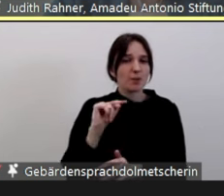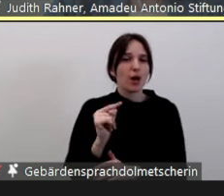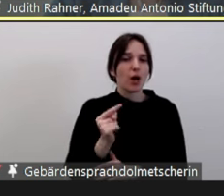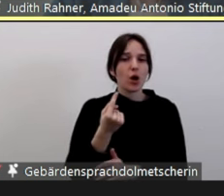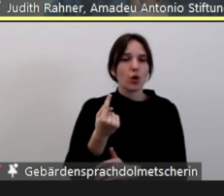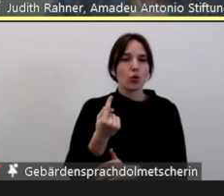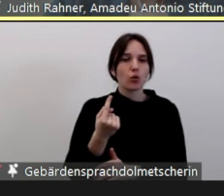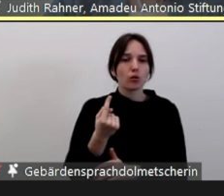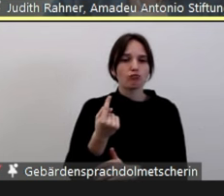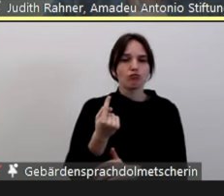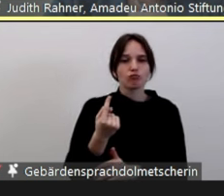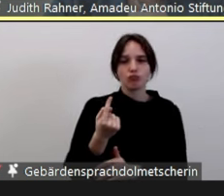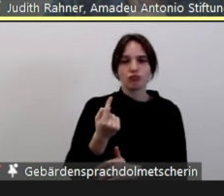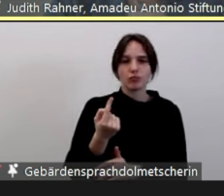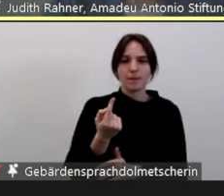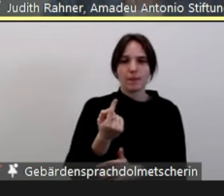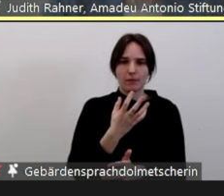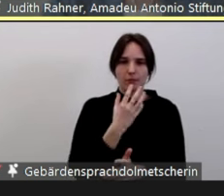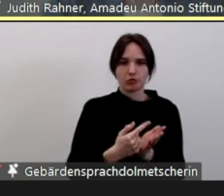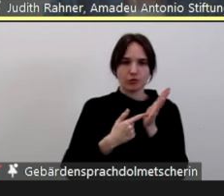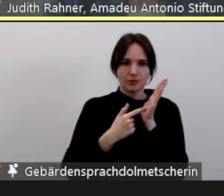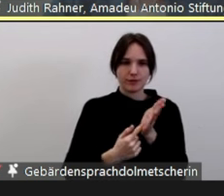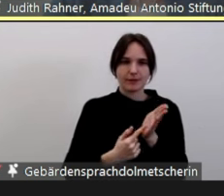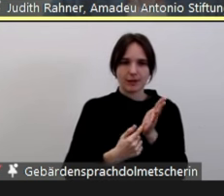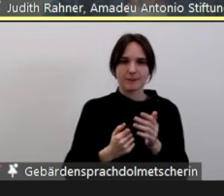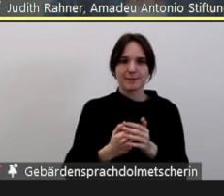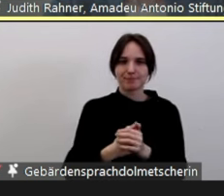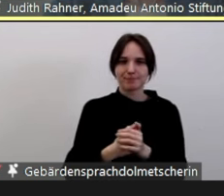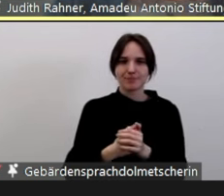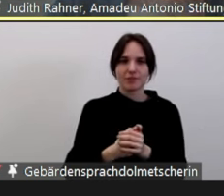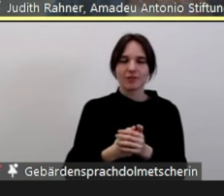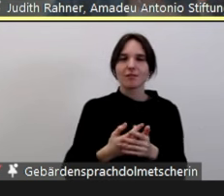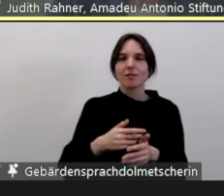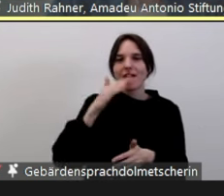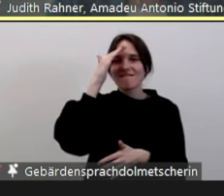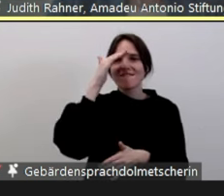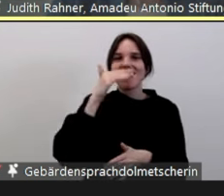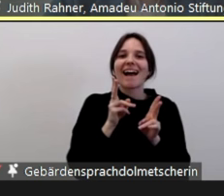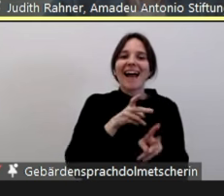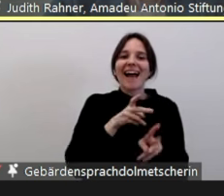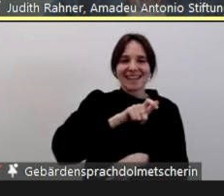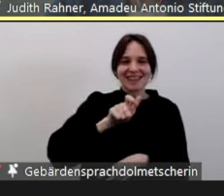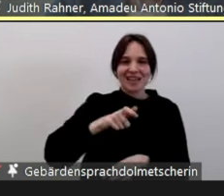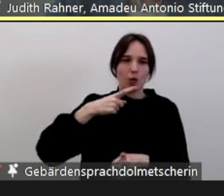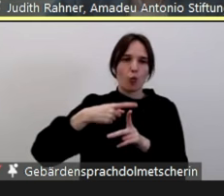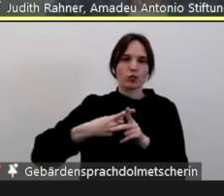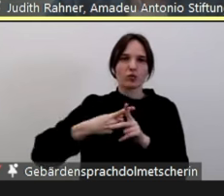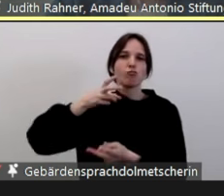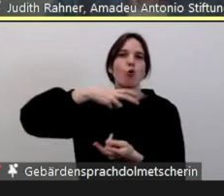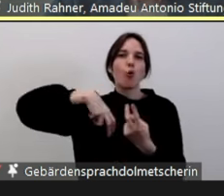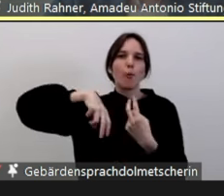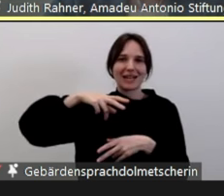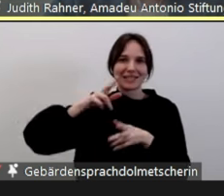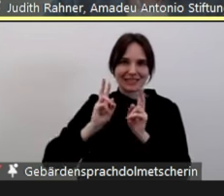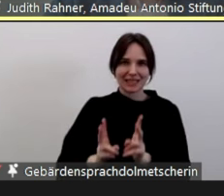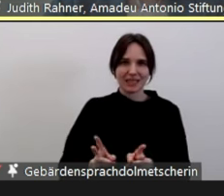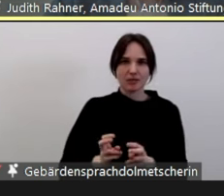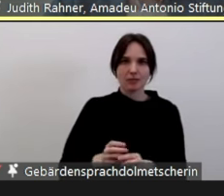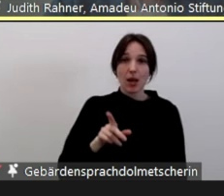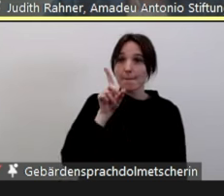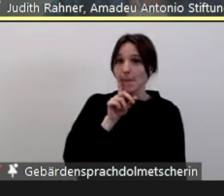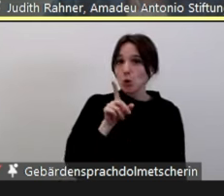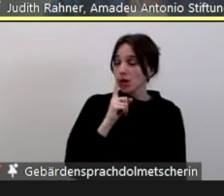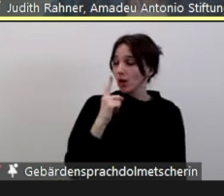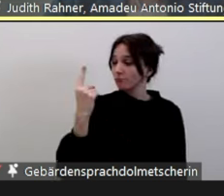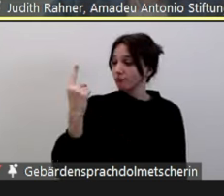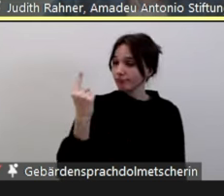aufgeführt, der dann auch nochmal plastisch macht, was wir eigentlich darunter verstehen. Eine Mutter berichtet,